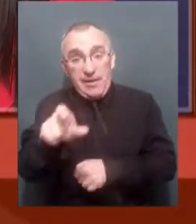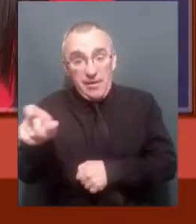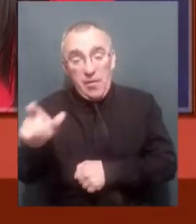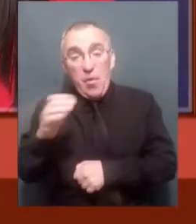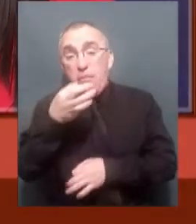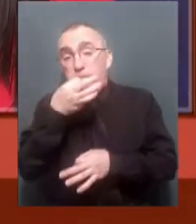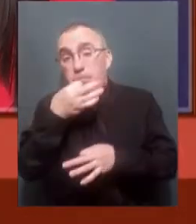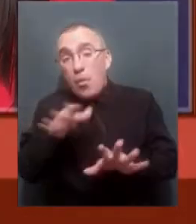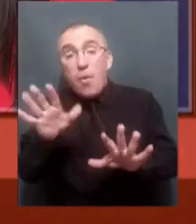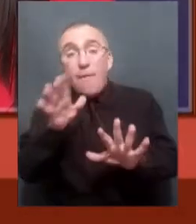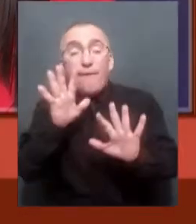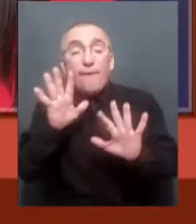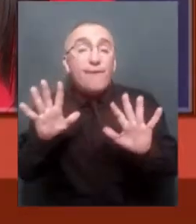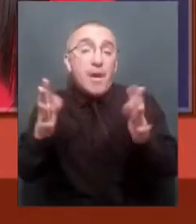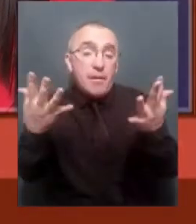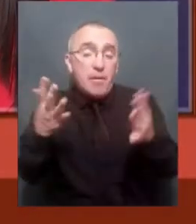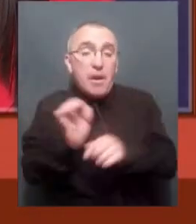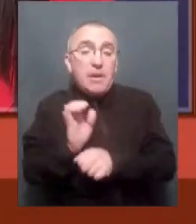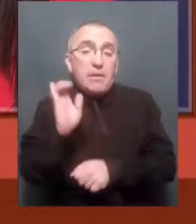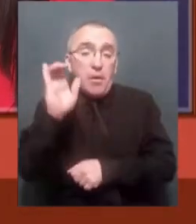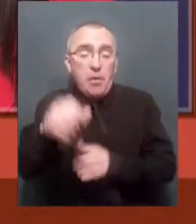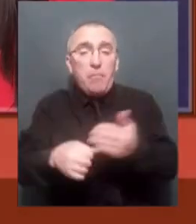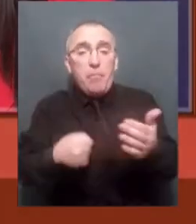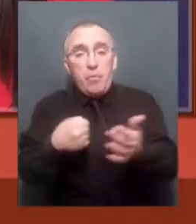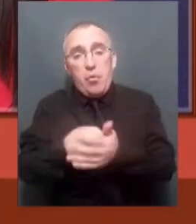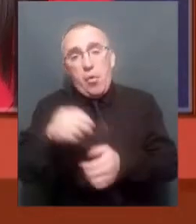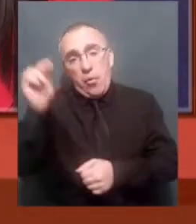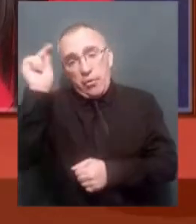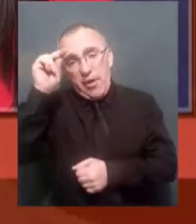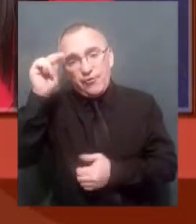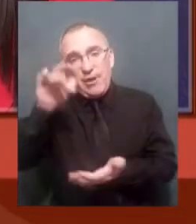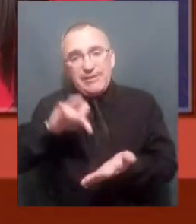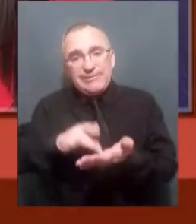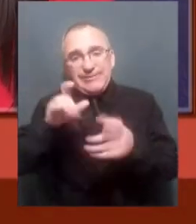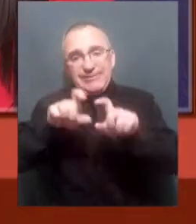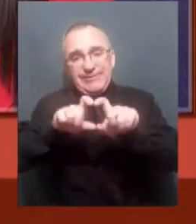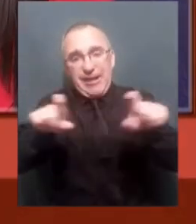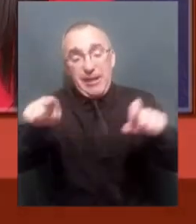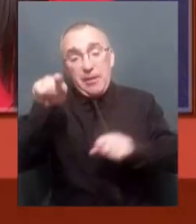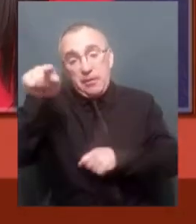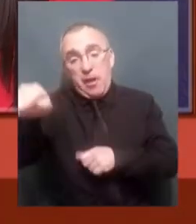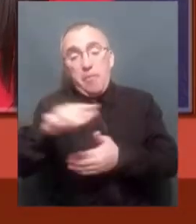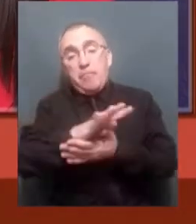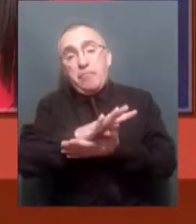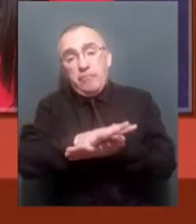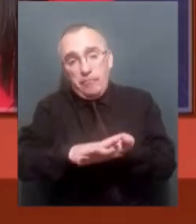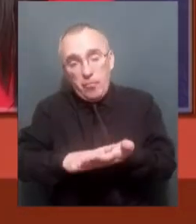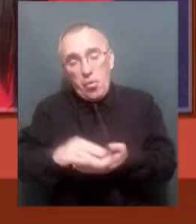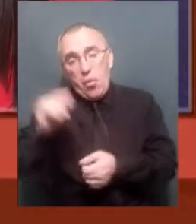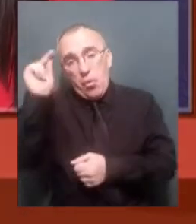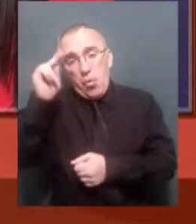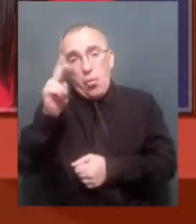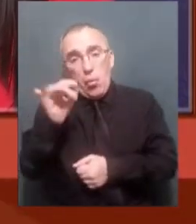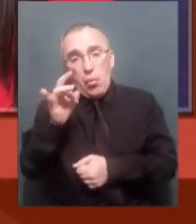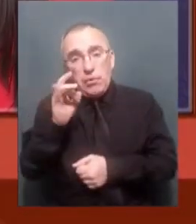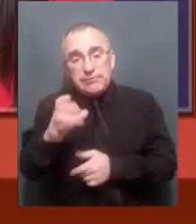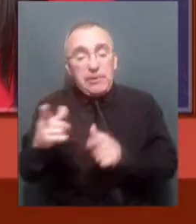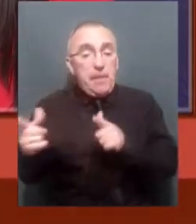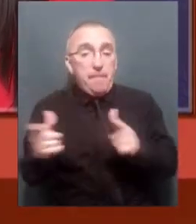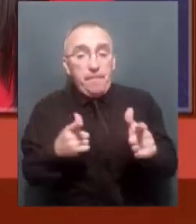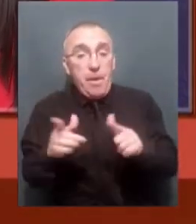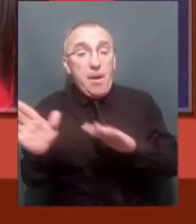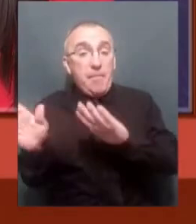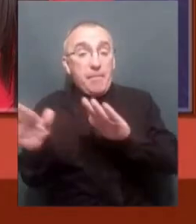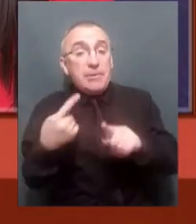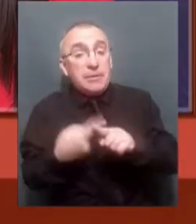-якому випадку направляється до навчальних центрів. Там вони проходять певний курс підготовки, і тільки після